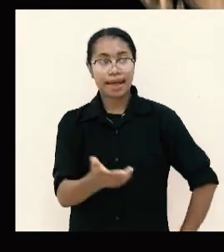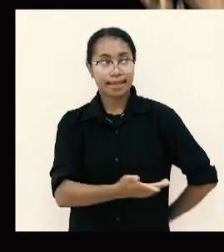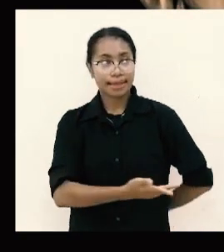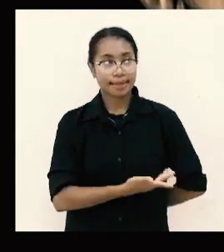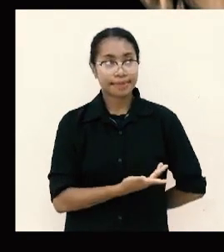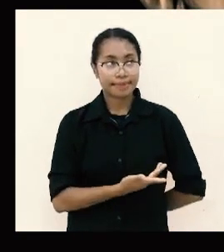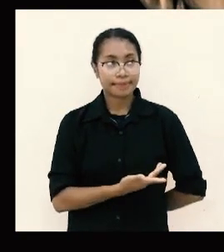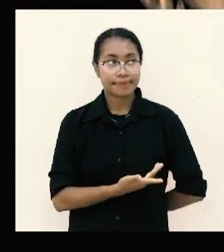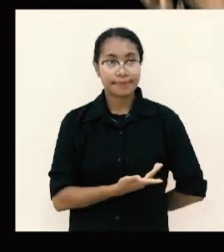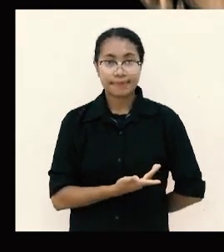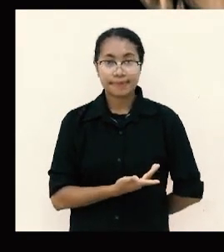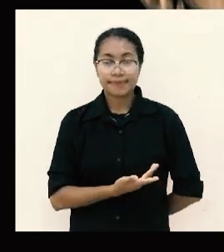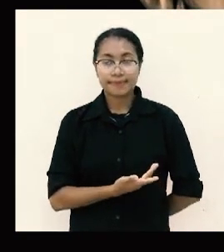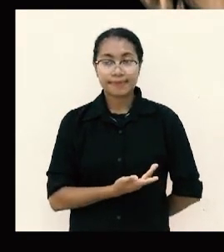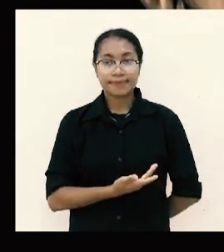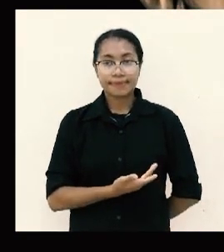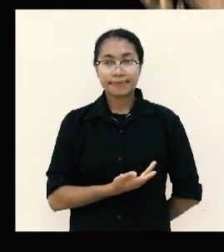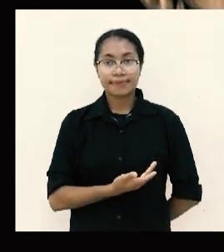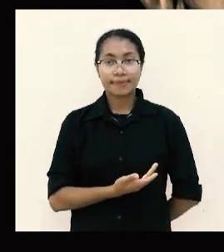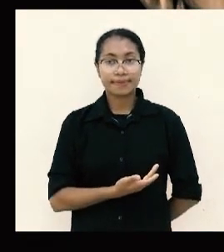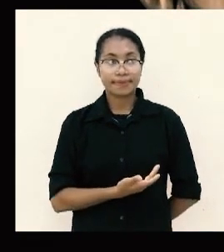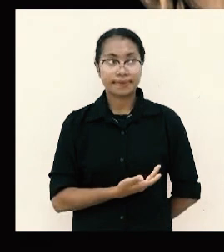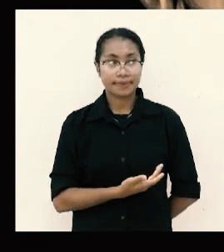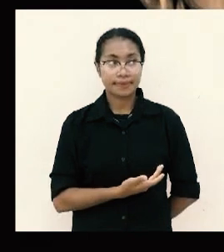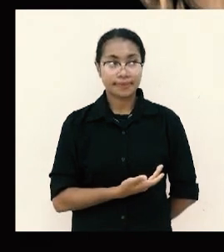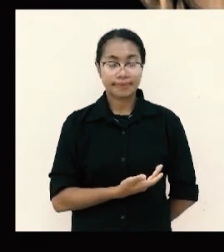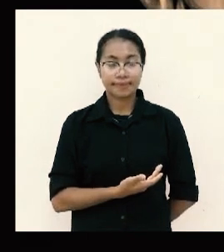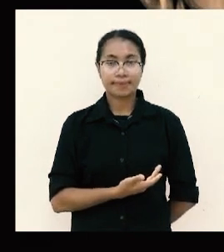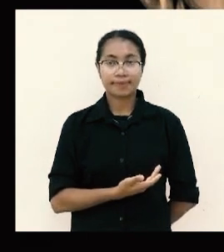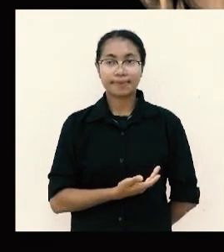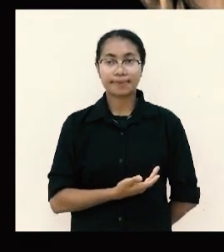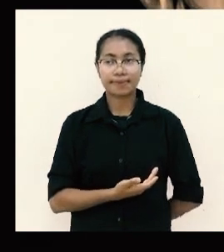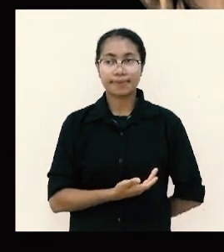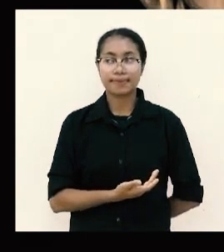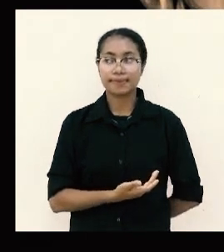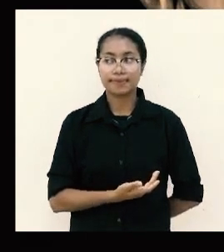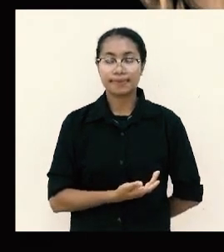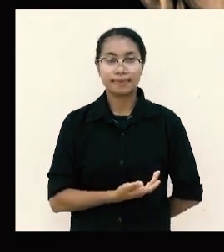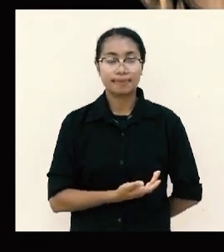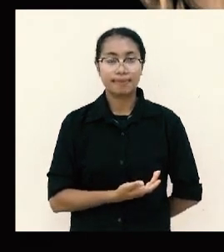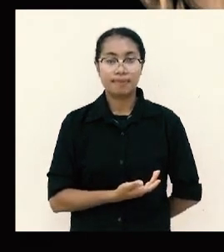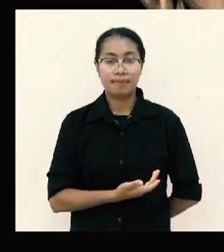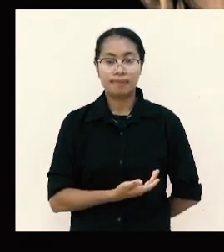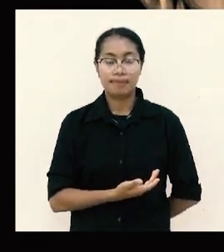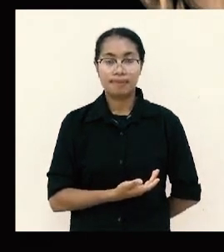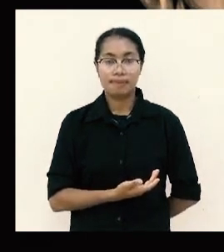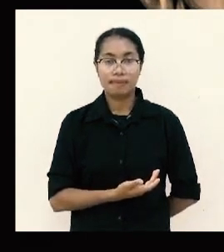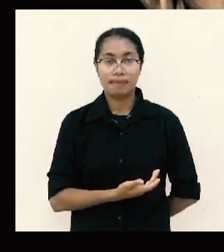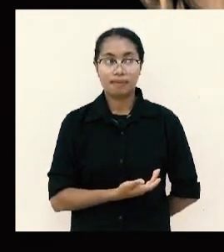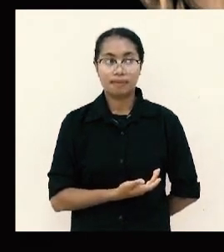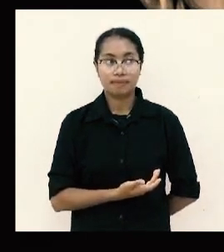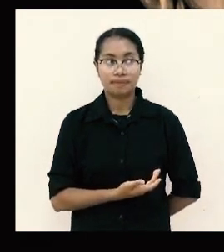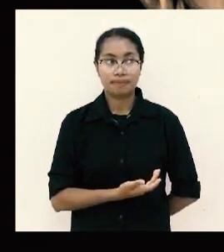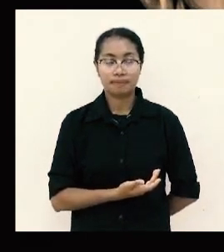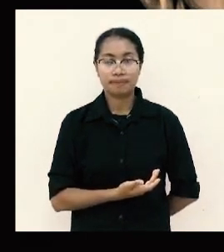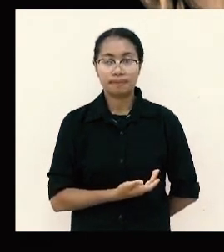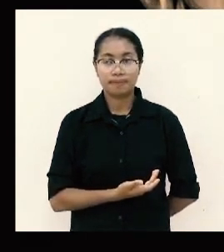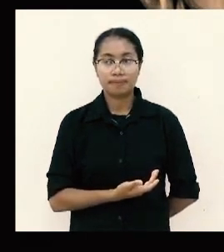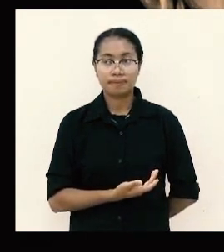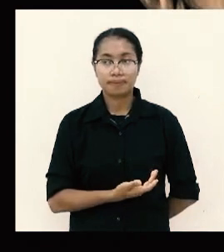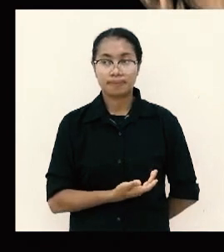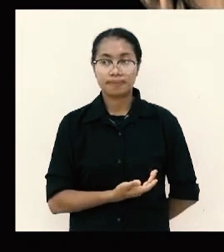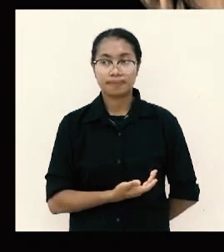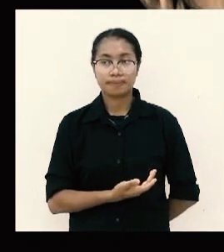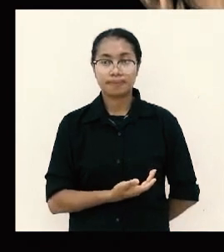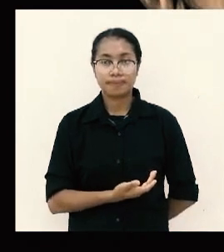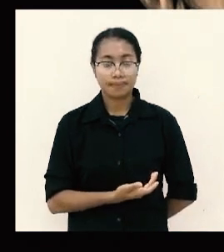yang telah disembuhkan dari roh-roh jahat atau berbagai penyakit yaitu Maria yang disebut Magdalena yang dibebaskan